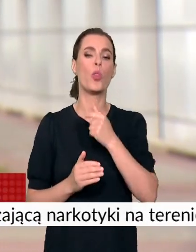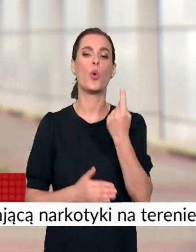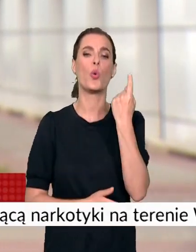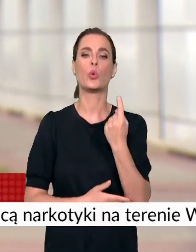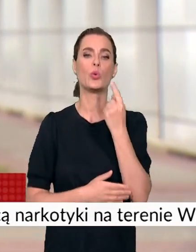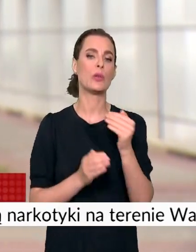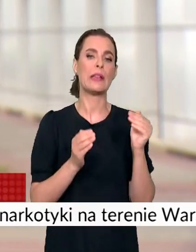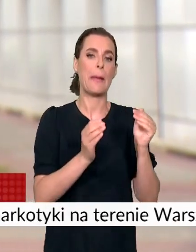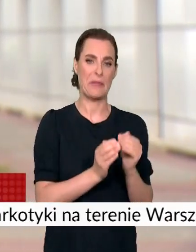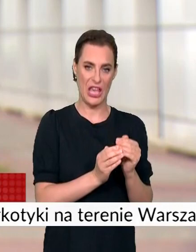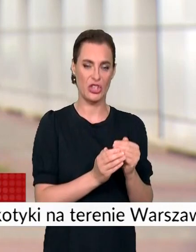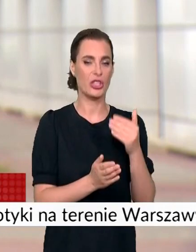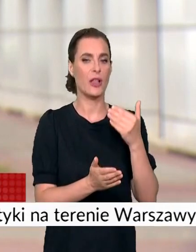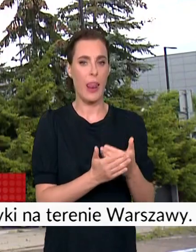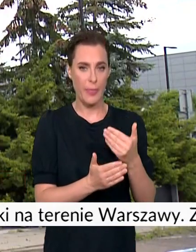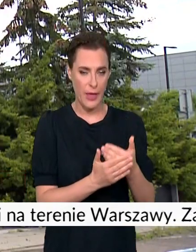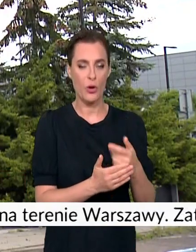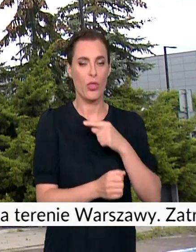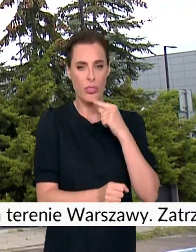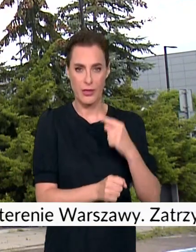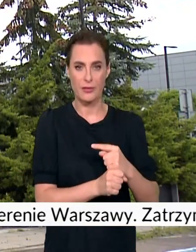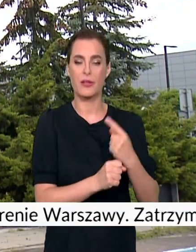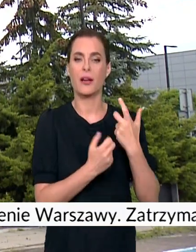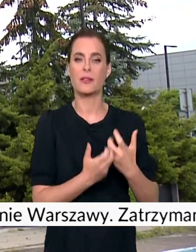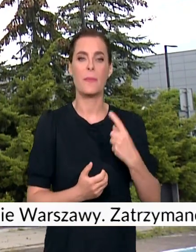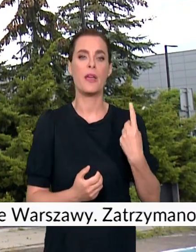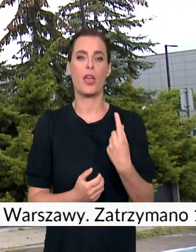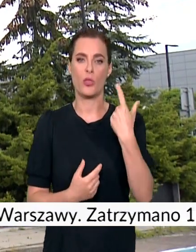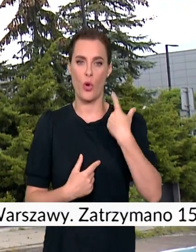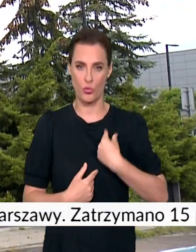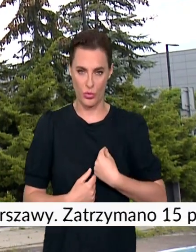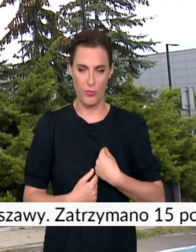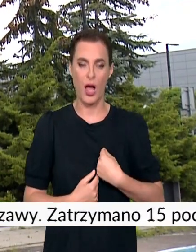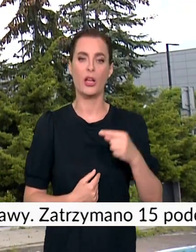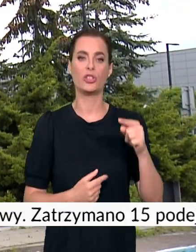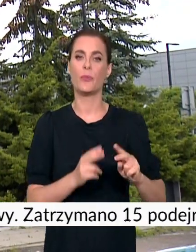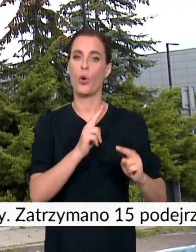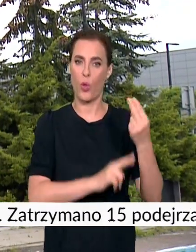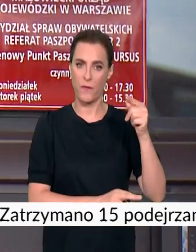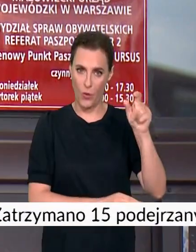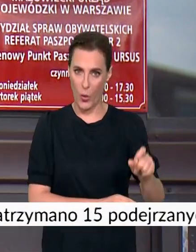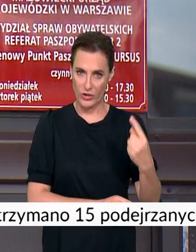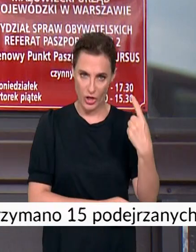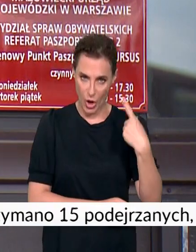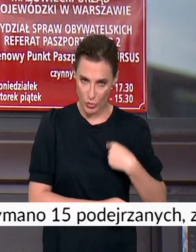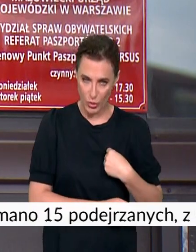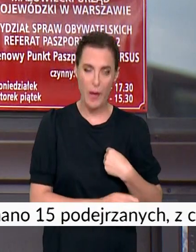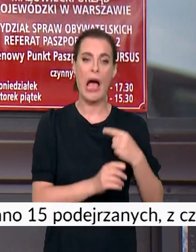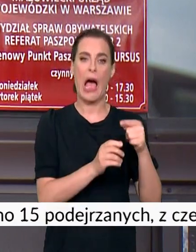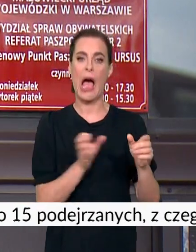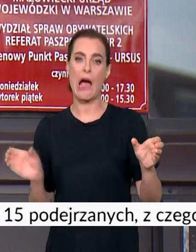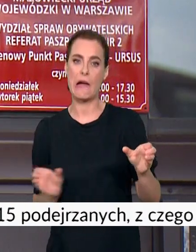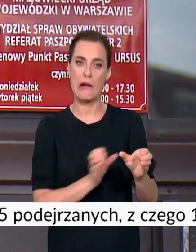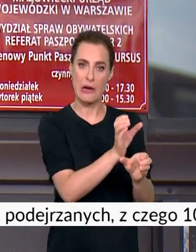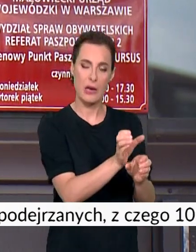W związku z tym podjęliśmy decyzję, żeby po prostu wskazać jedną osobę. Żeby po prostu tą osobę odwołać, a natomiast w jej miejsce